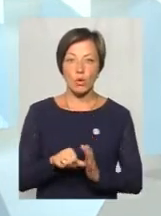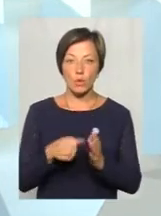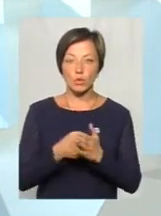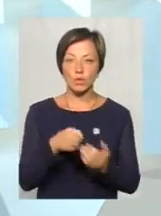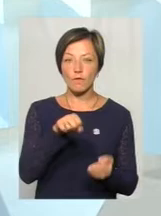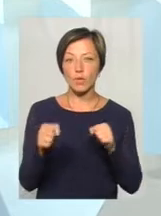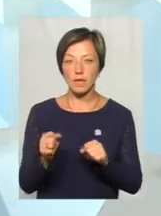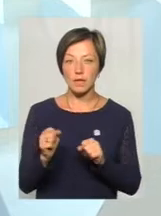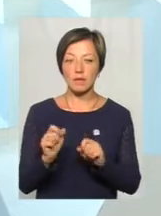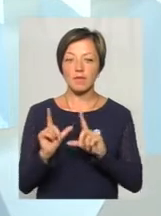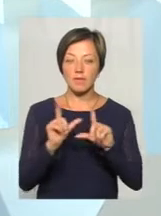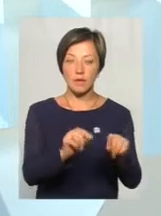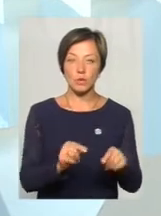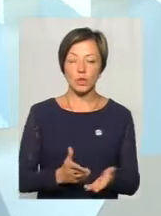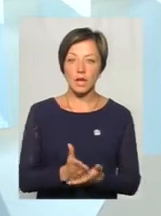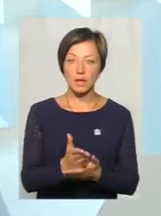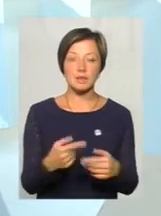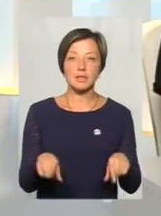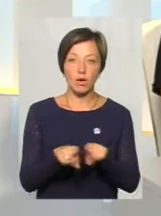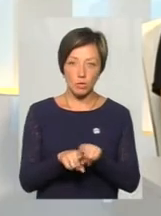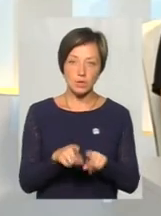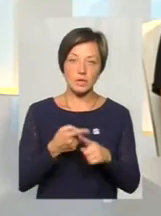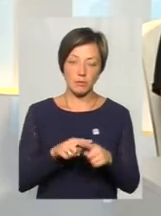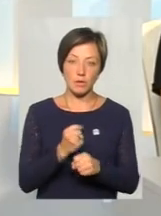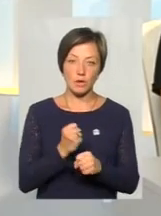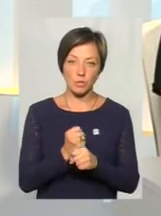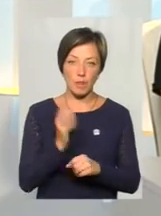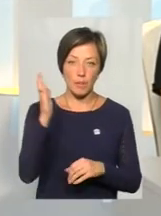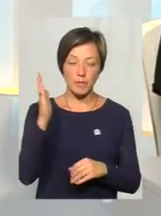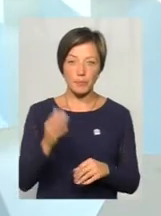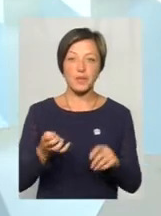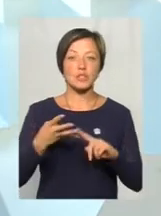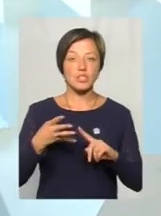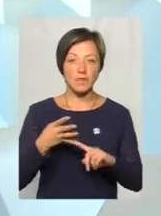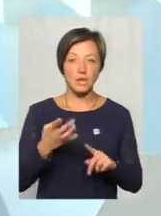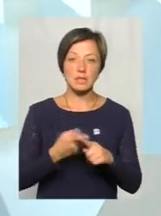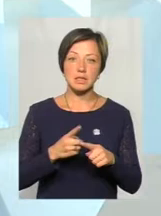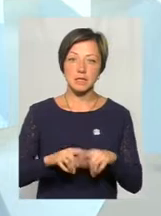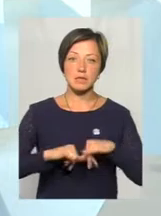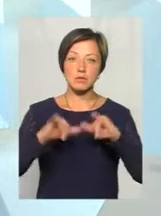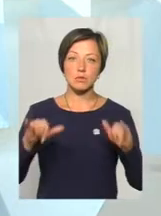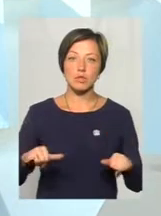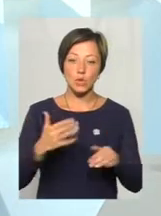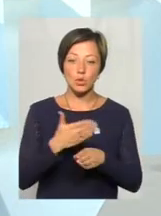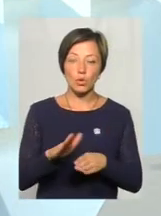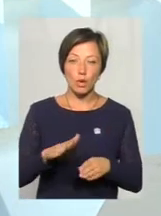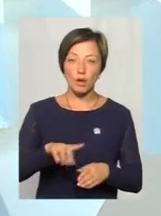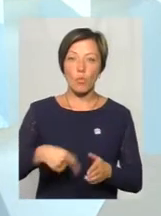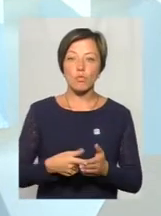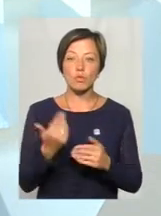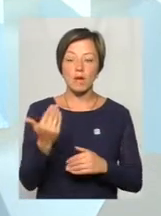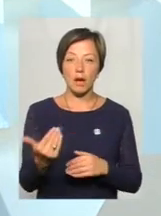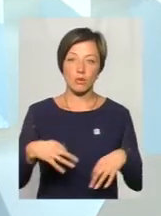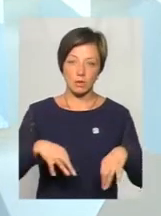ці водії вийдуть на лінію. Але це ми також, якби, над цим працюємо. Ну, і четверте, це збільшення долі комунального транспорту, це